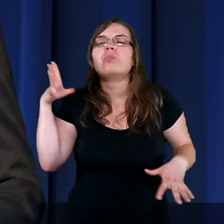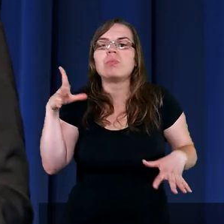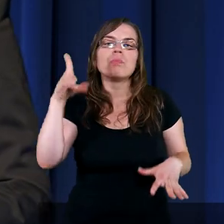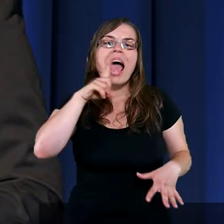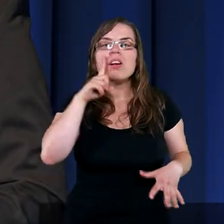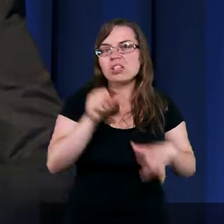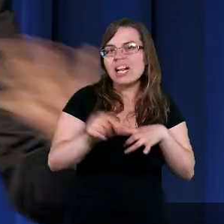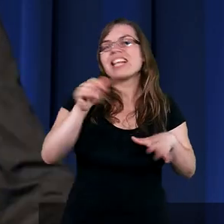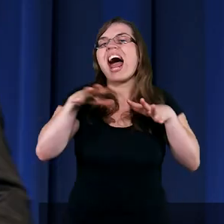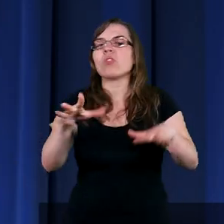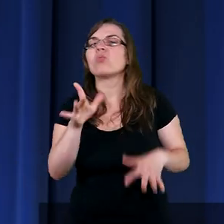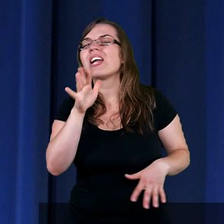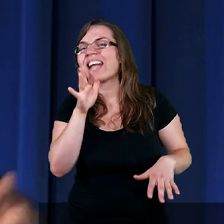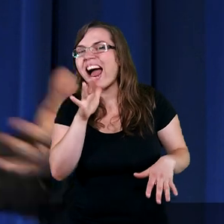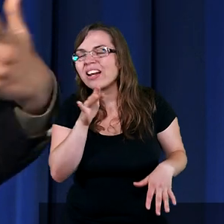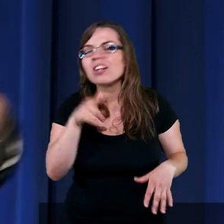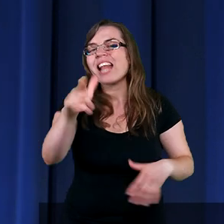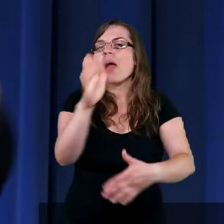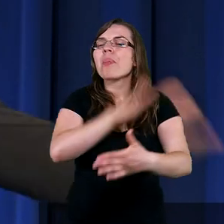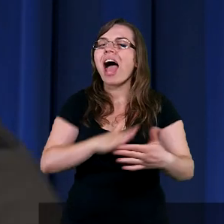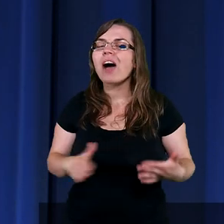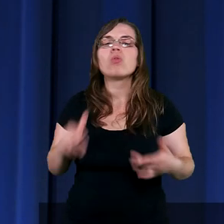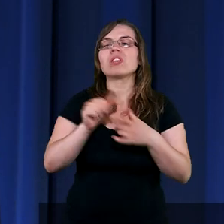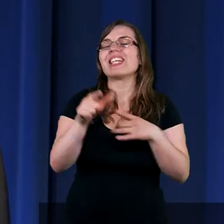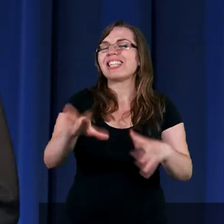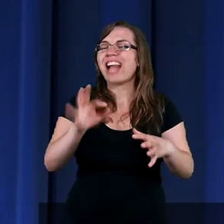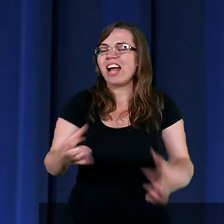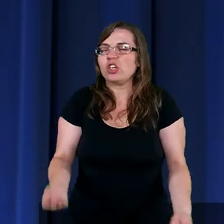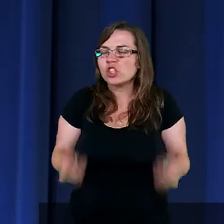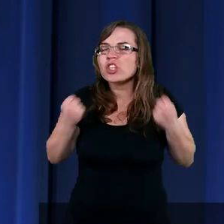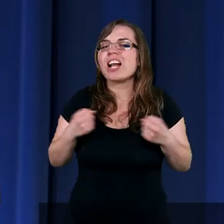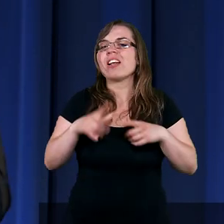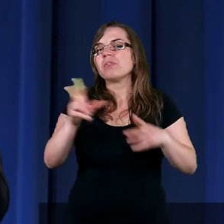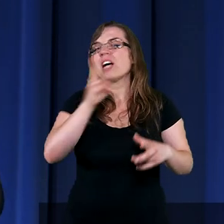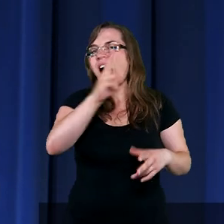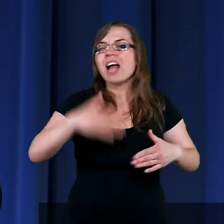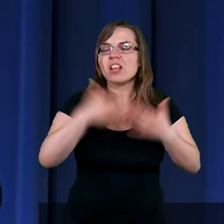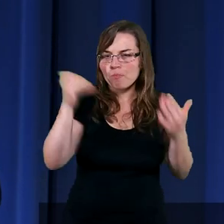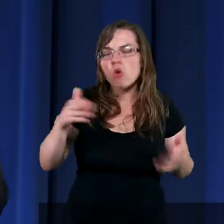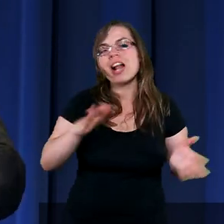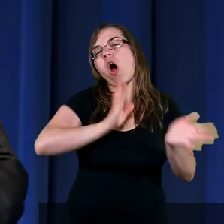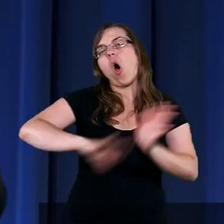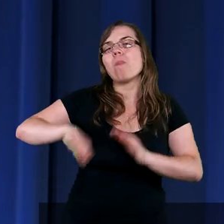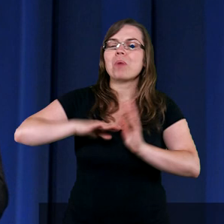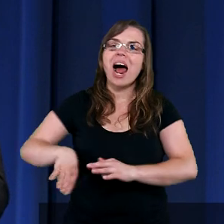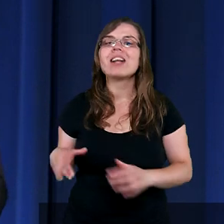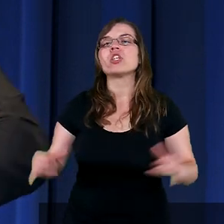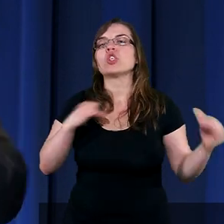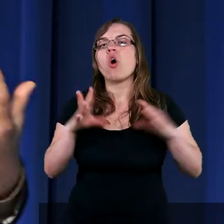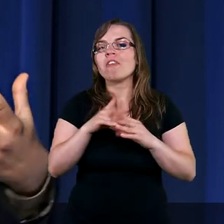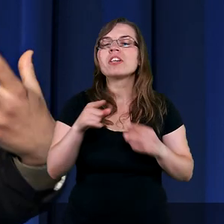za dużo Izraelitów, za silny, ten naród robi się za silny i może pewnego dnia obalić rząd,